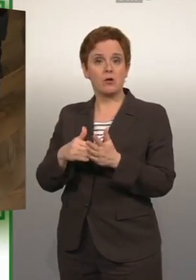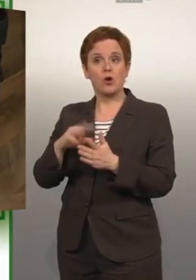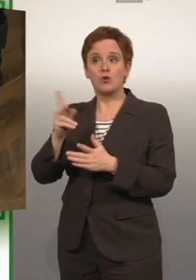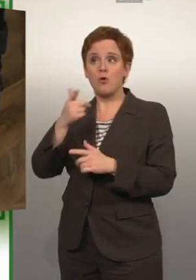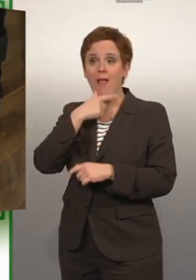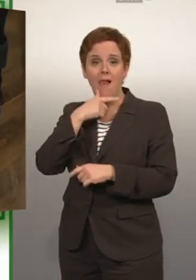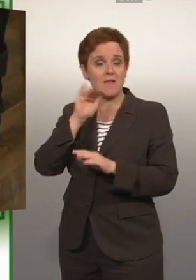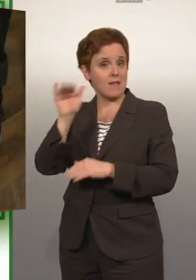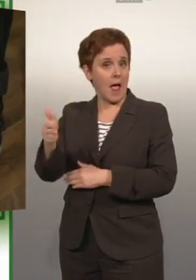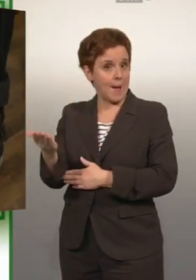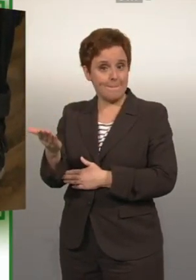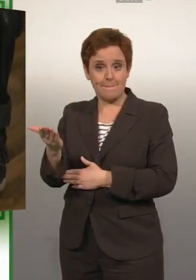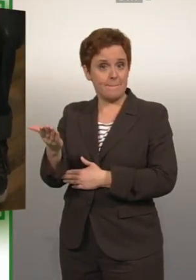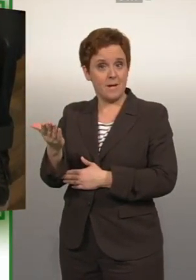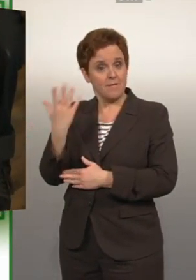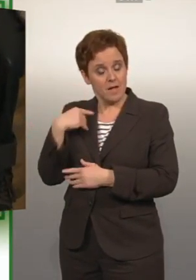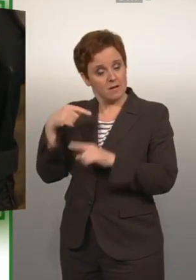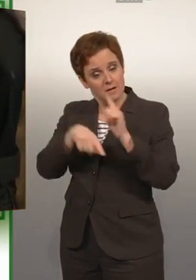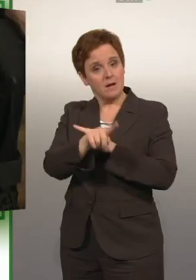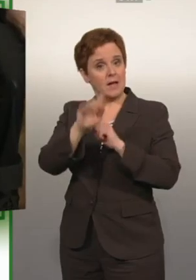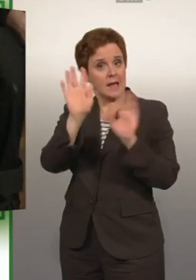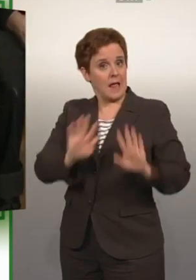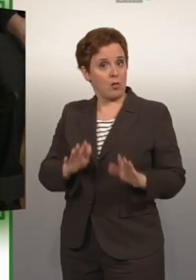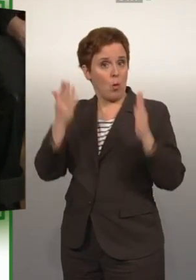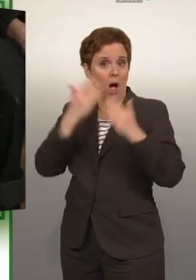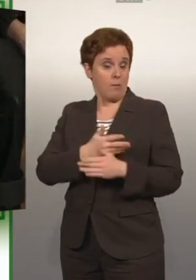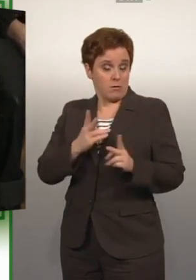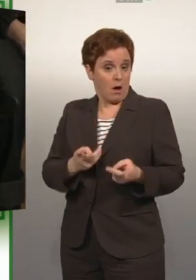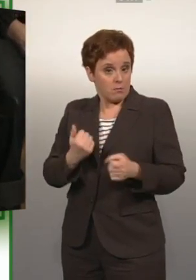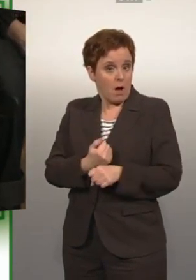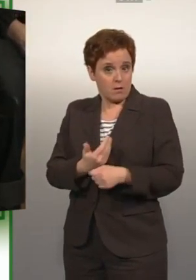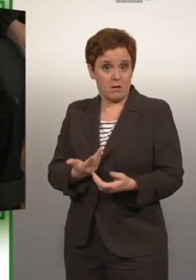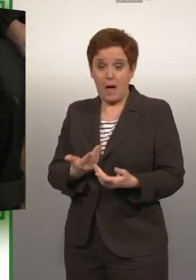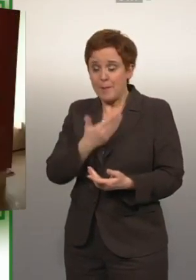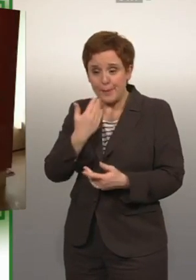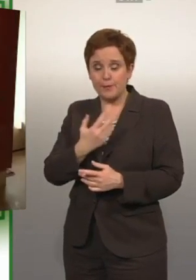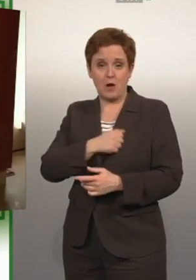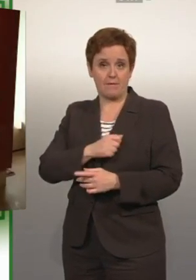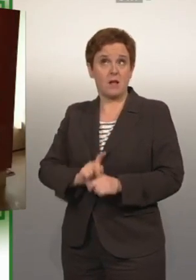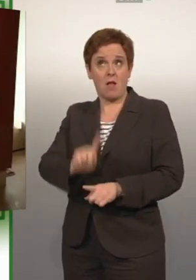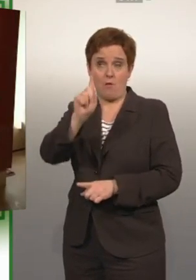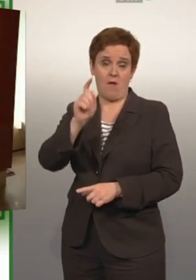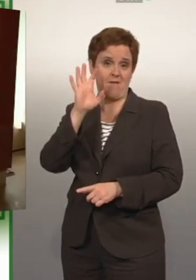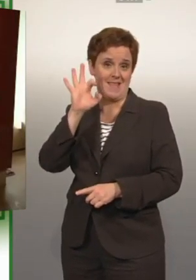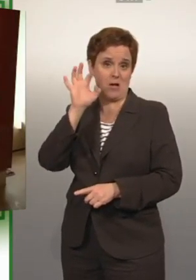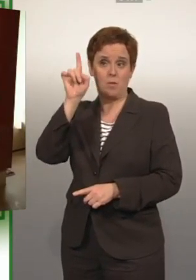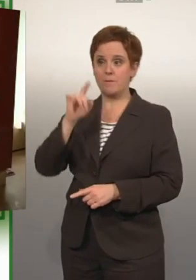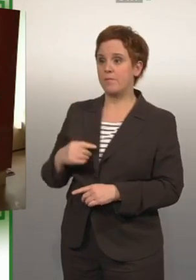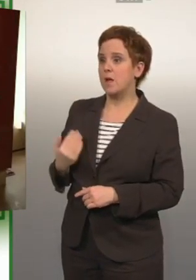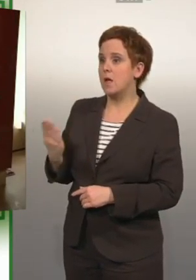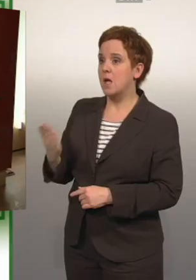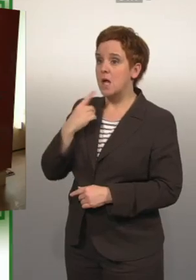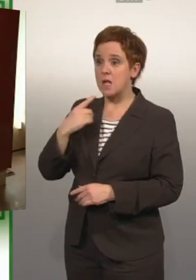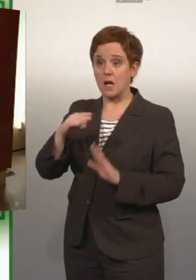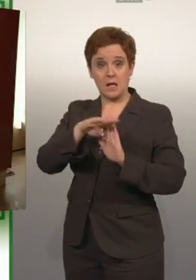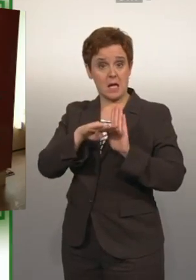Altersheim. Die können auch wieder zum Kino gehen, mal einen Kinoabend machen. Dann verstehe ich nicht laut Gesetzeslage,